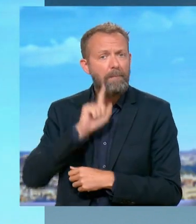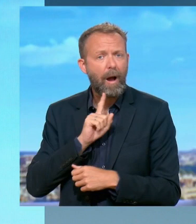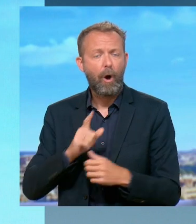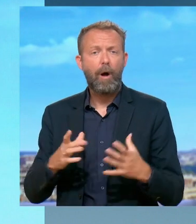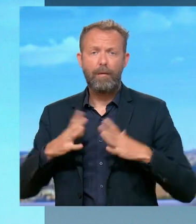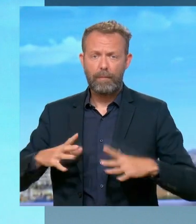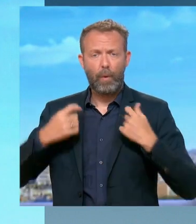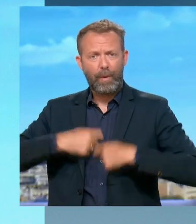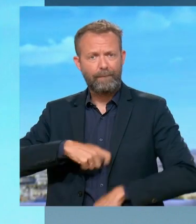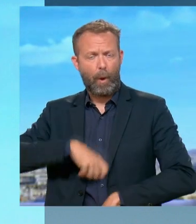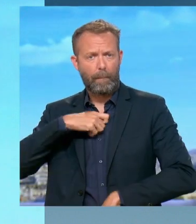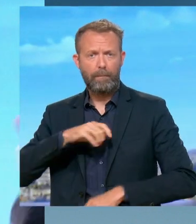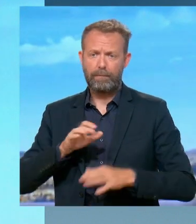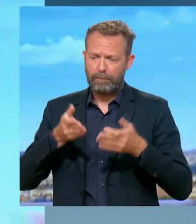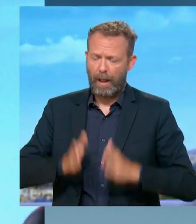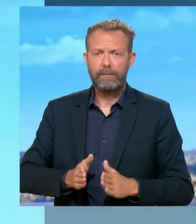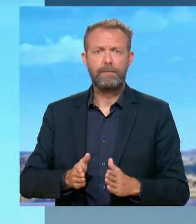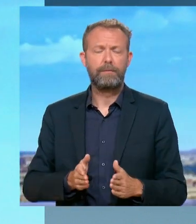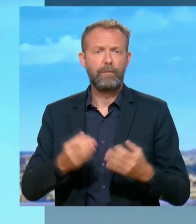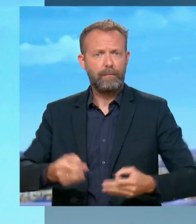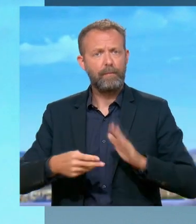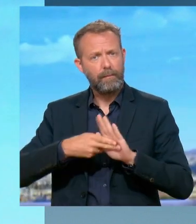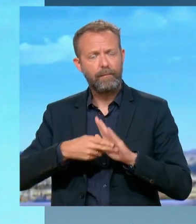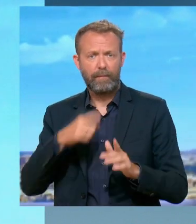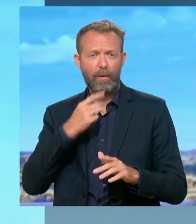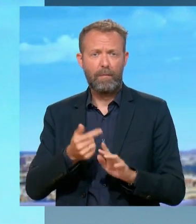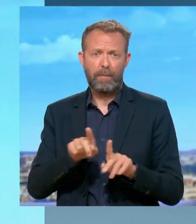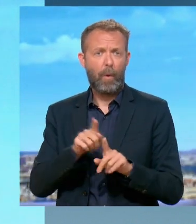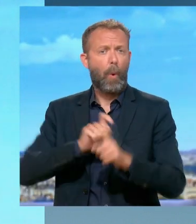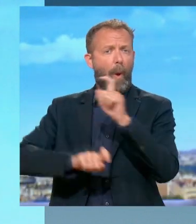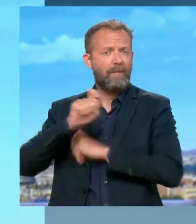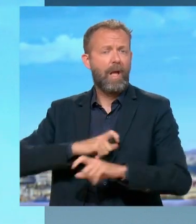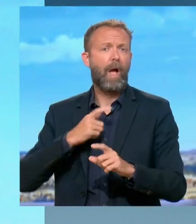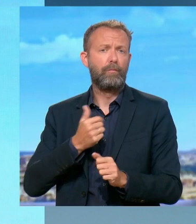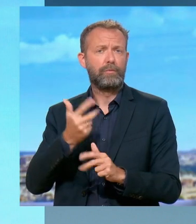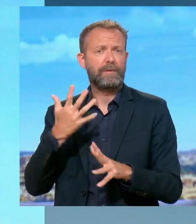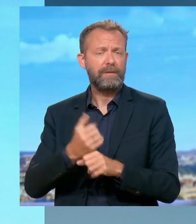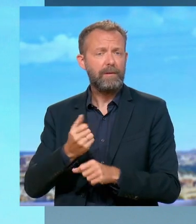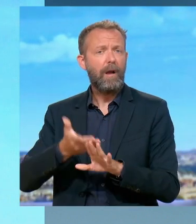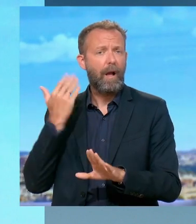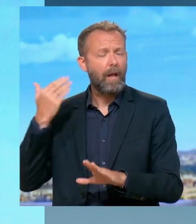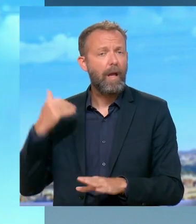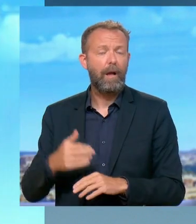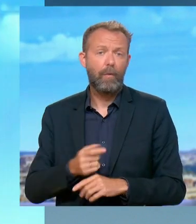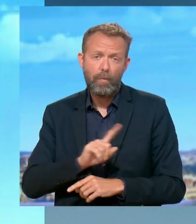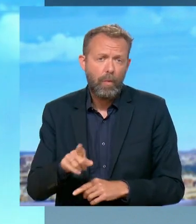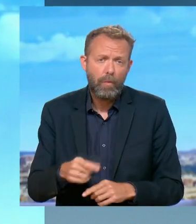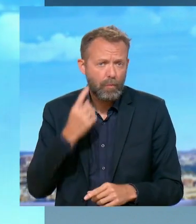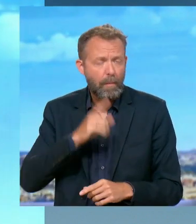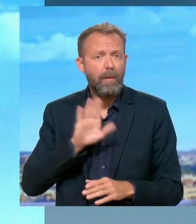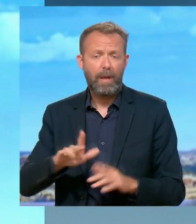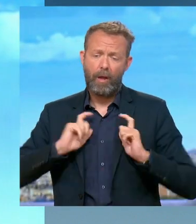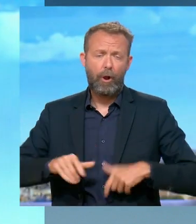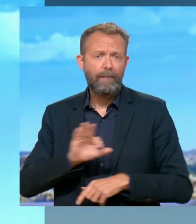le port de la tenue uniforme. Les maires sont libres d'administrer... revient quelques décennies en arrière. Pourquoi ? L'uniforme a existé à l'école française